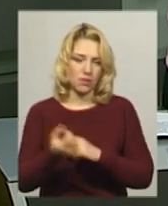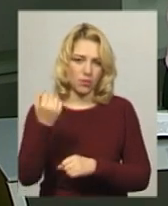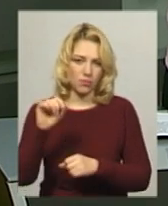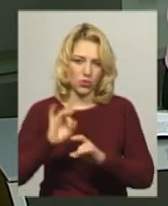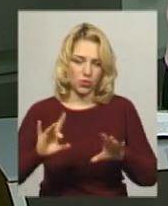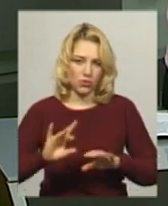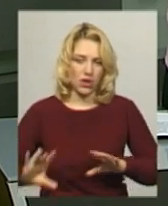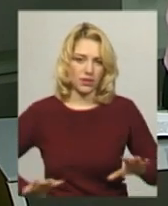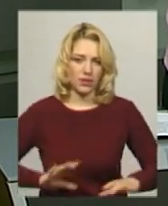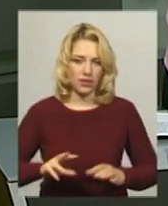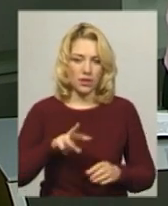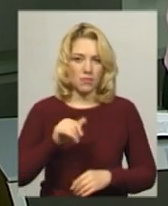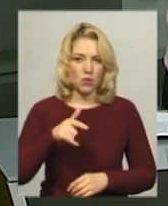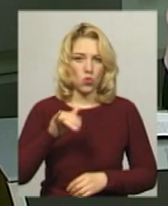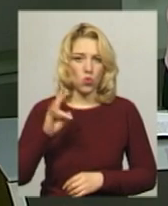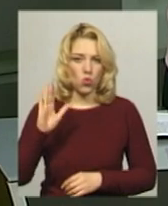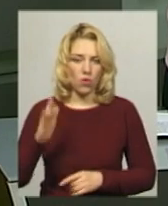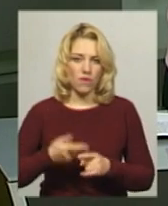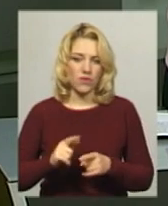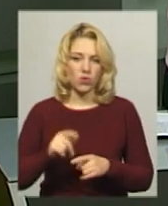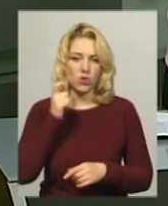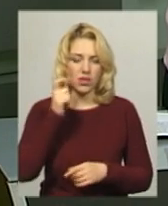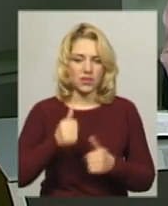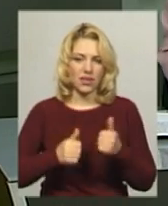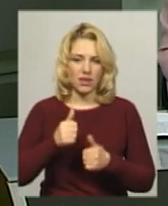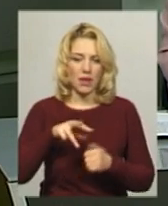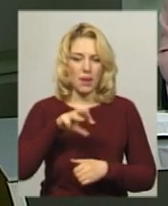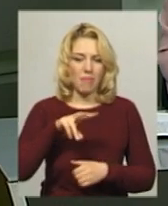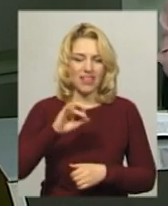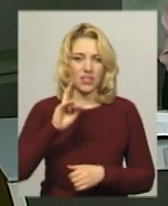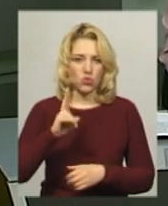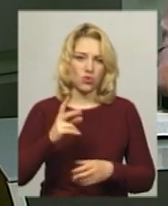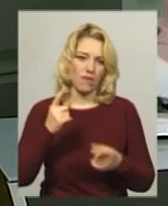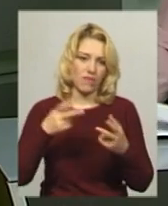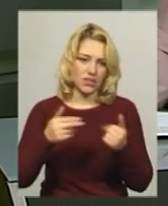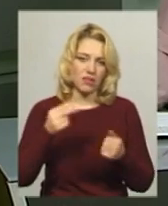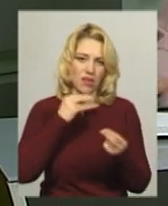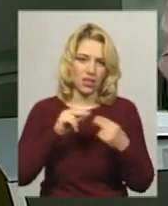Олександр Мігунов. За його словами, хмельницький гравець Максим Мильничук визнаний кращим гравцем змагань.